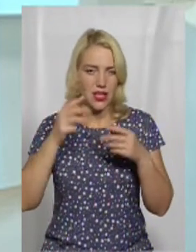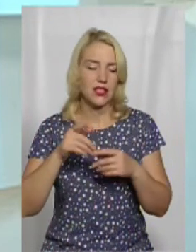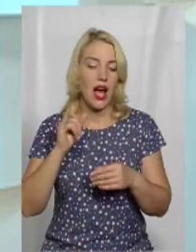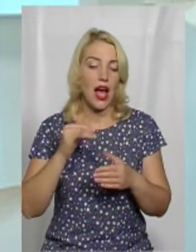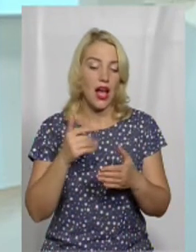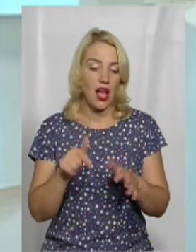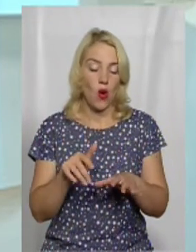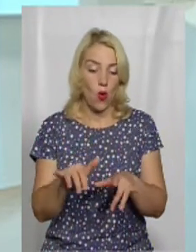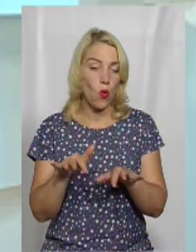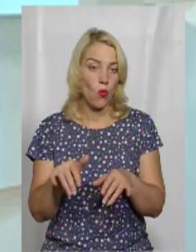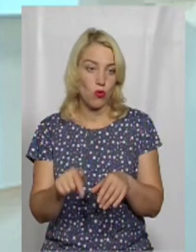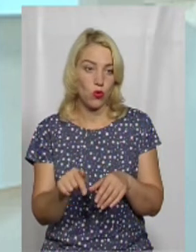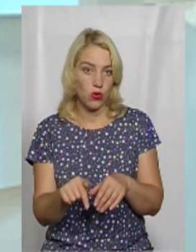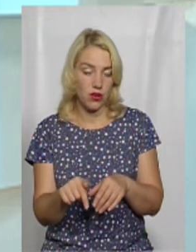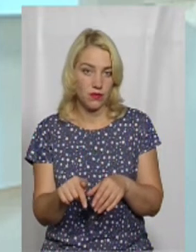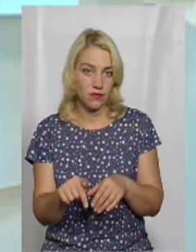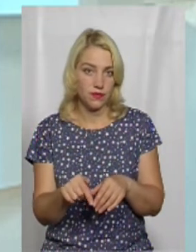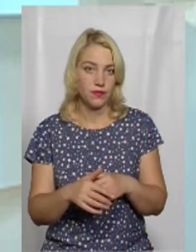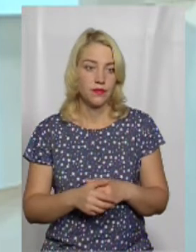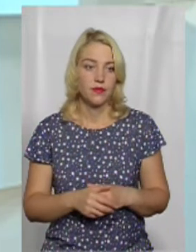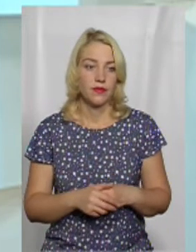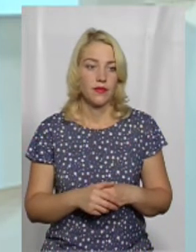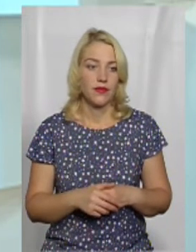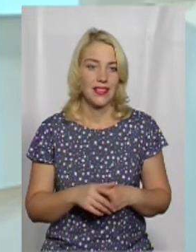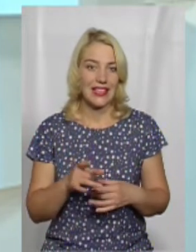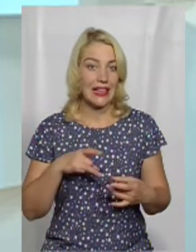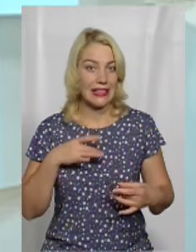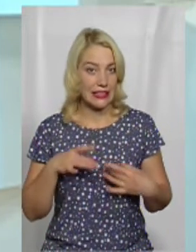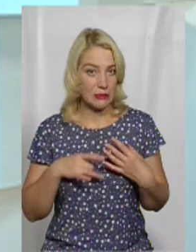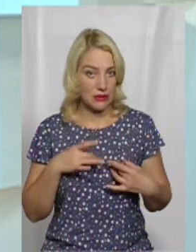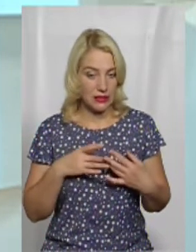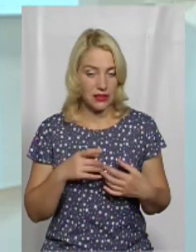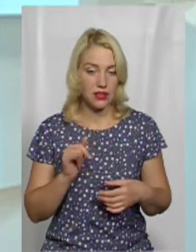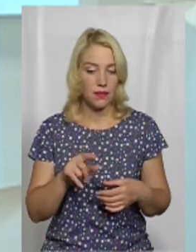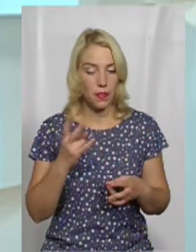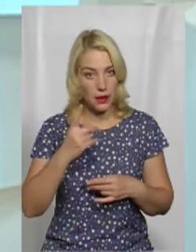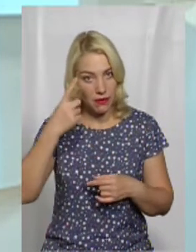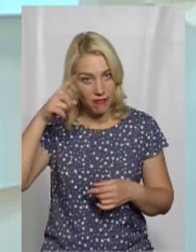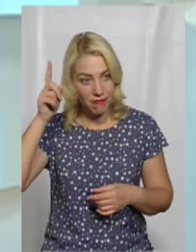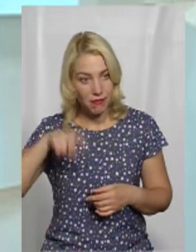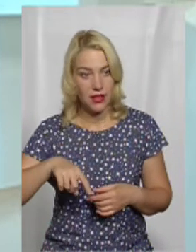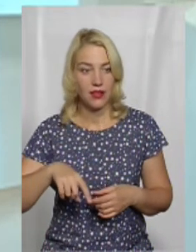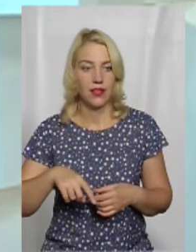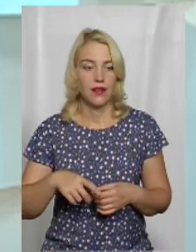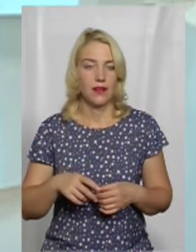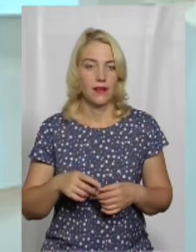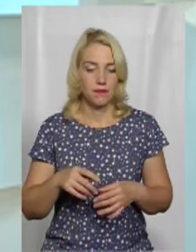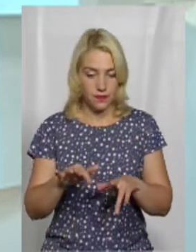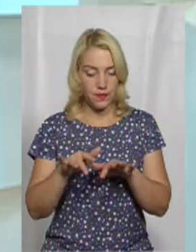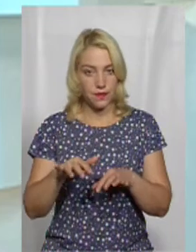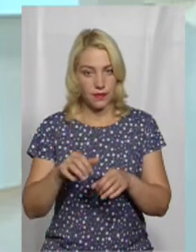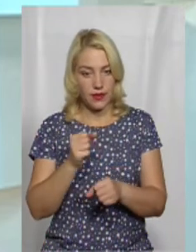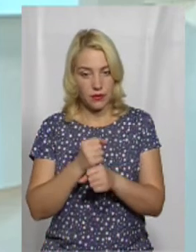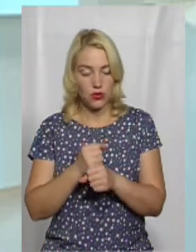комп'ютер така от штука привірєдлива. І її треба вміти привести до ладу, тому